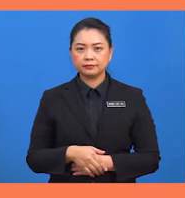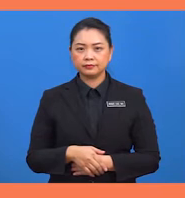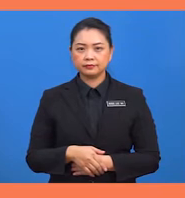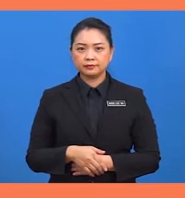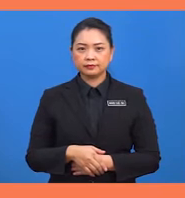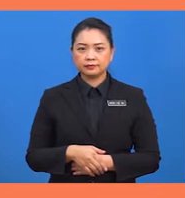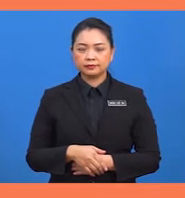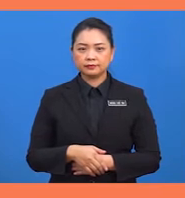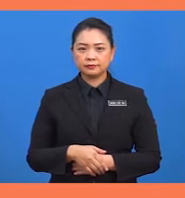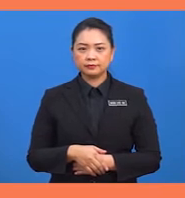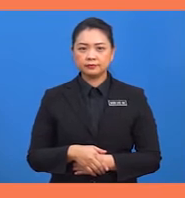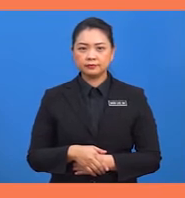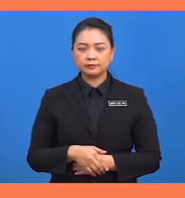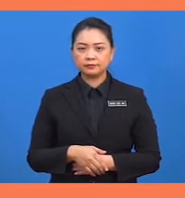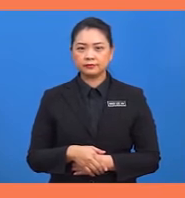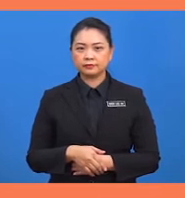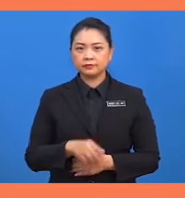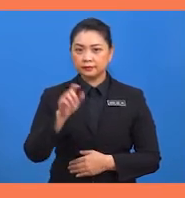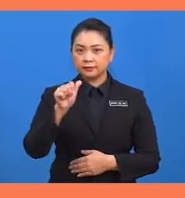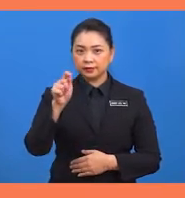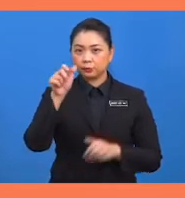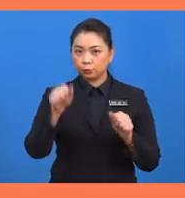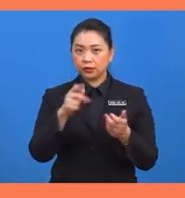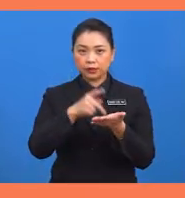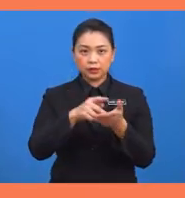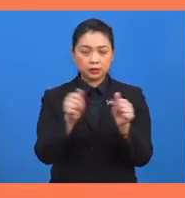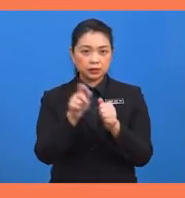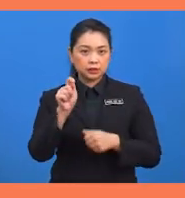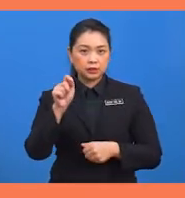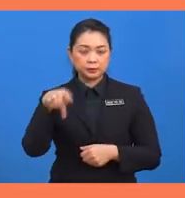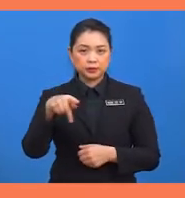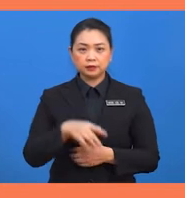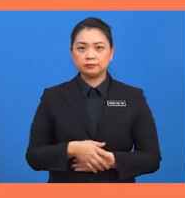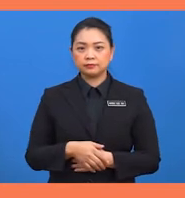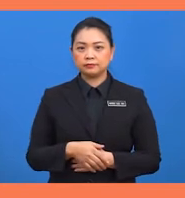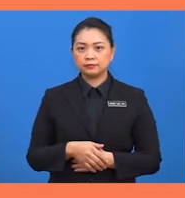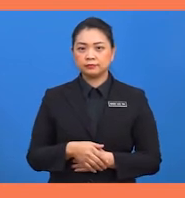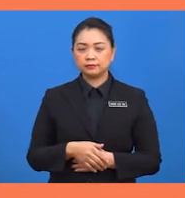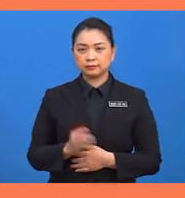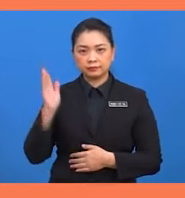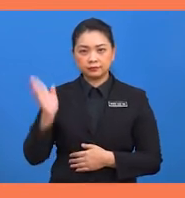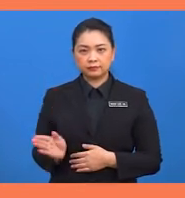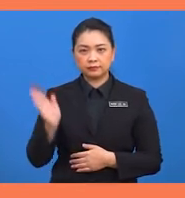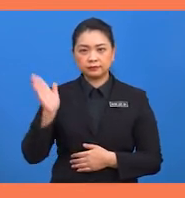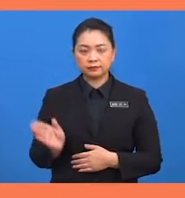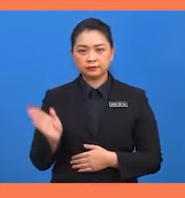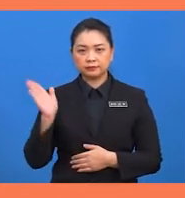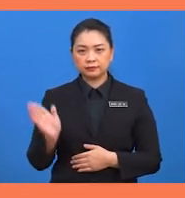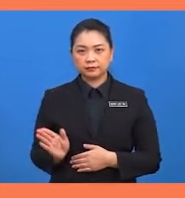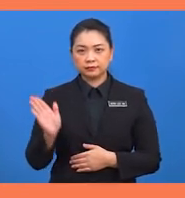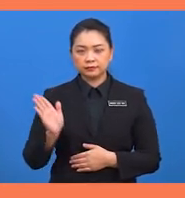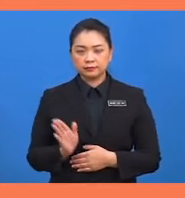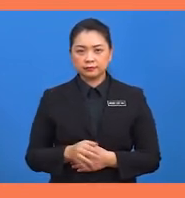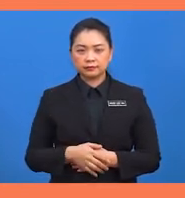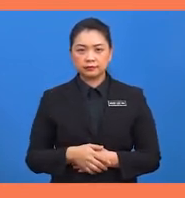boleh dihitung dengan menggunakan theorem Pythagoras. AT kuasa 2 sama dengan 3